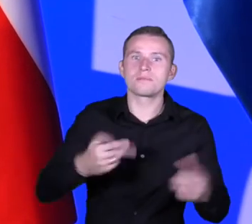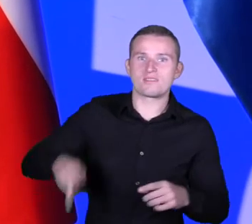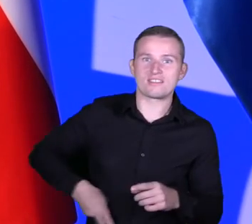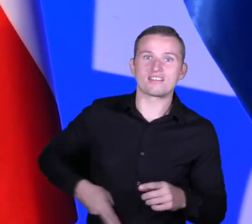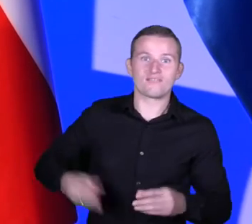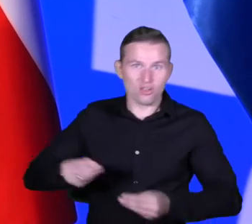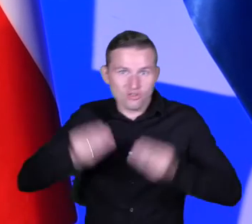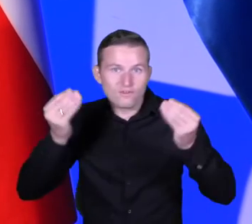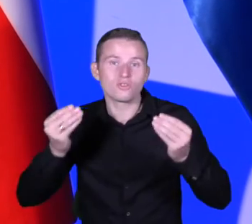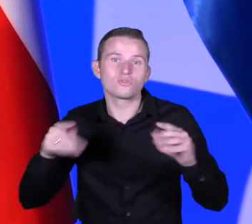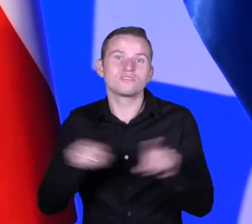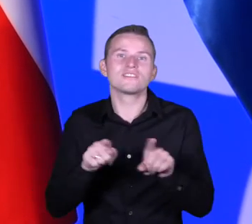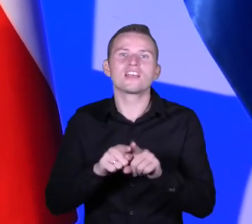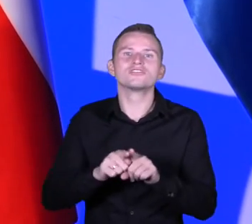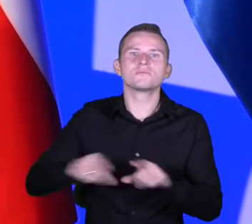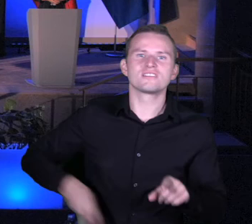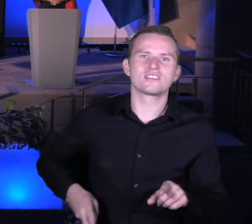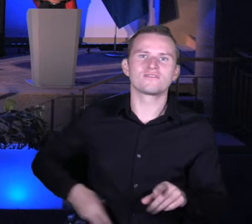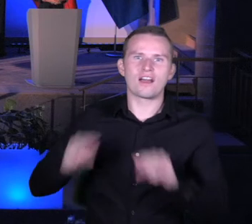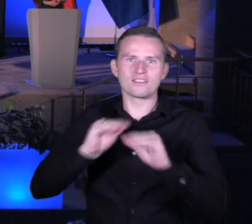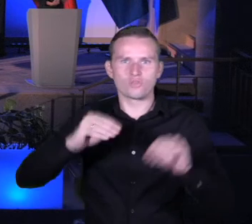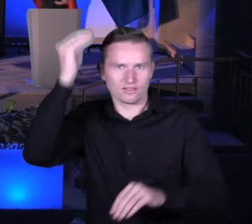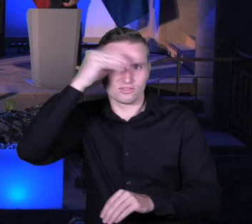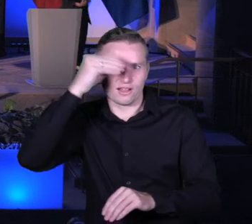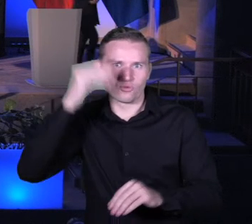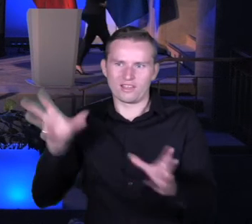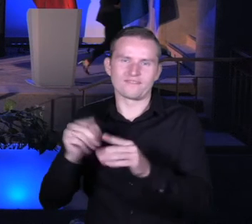współpracy z najem Ministerstwem Edukacji i Nauki. Dziękuję serdecznie.